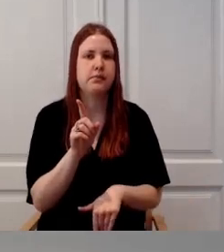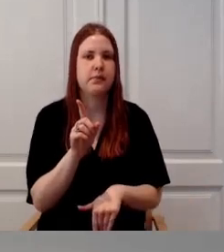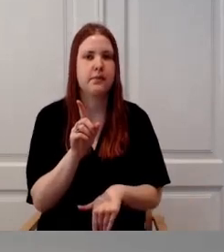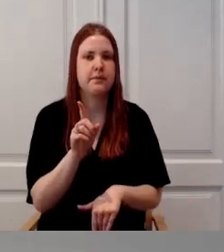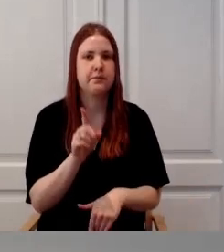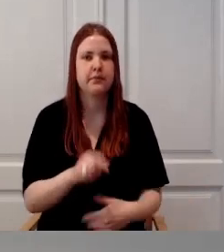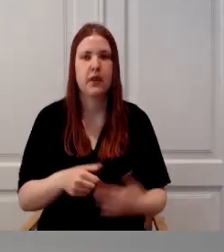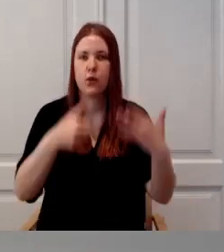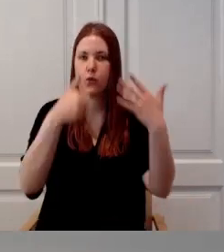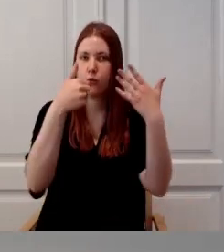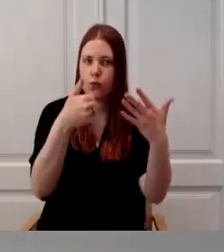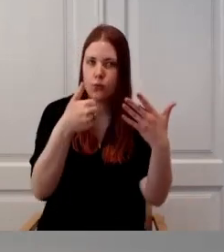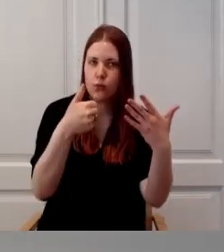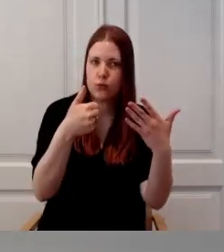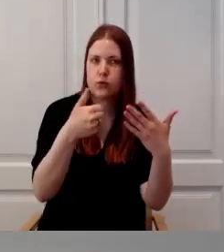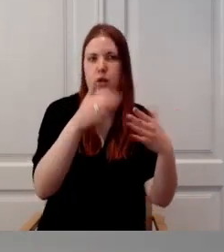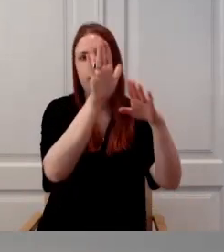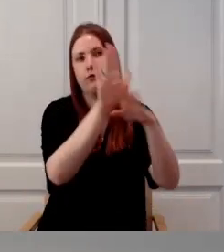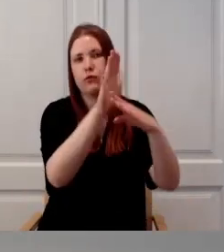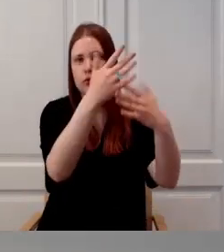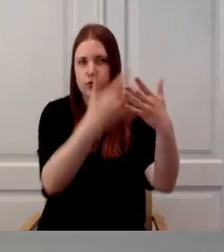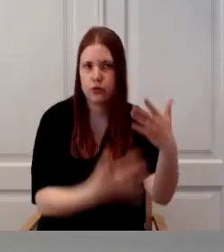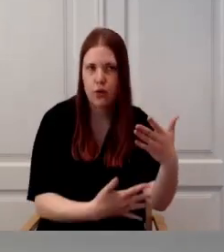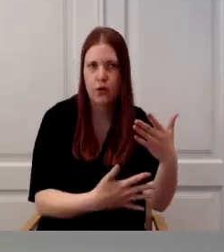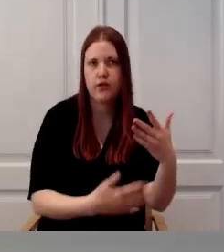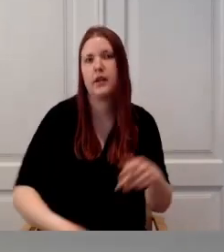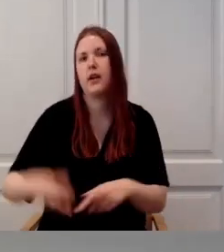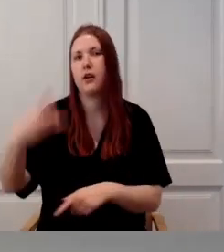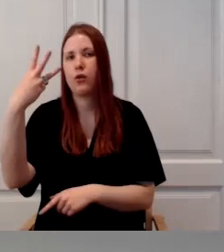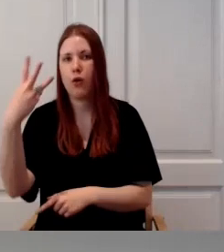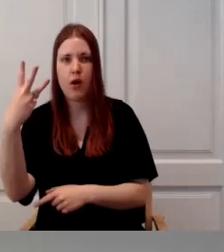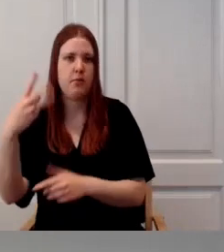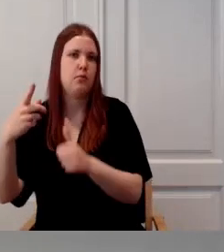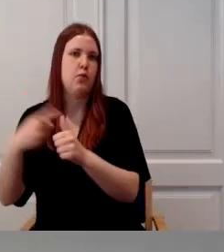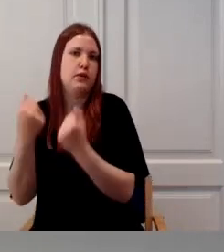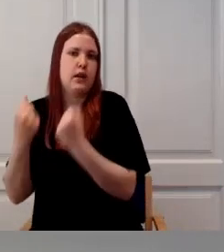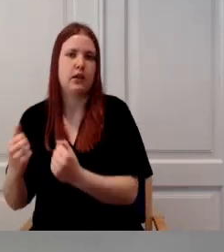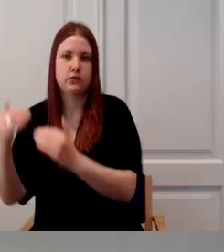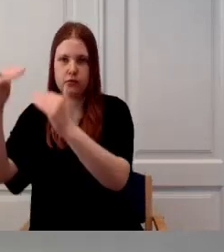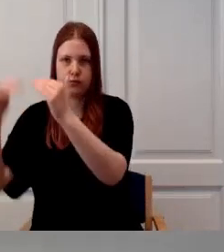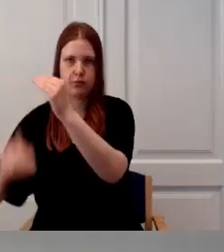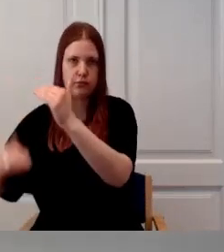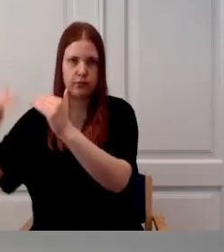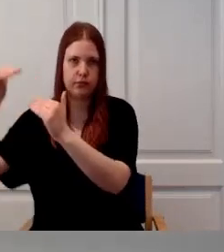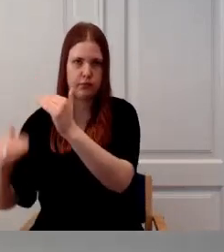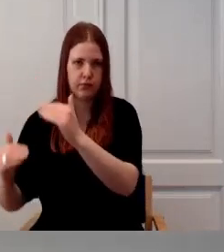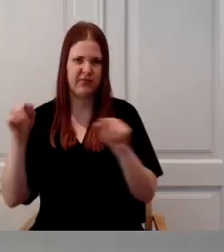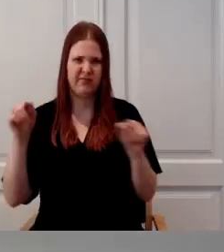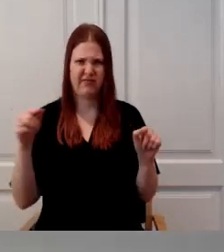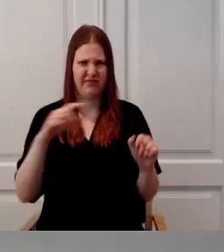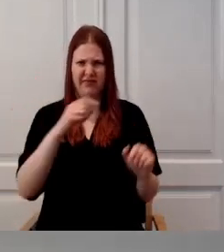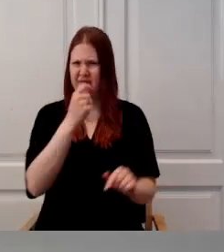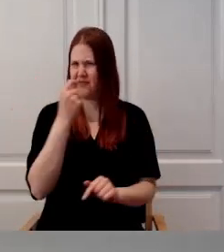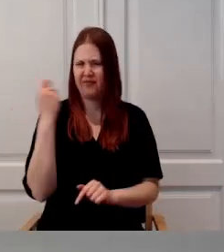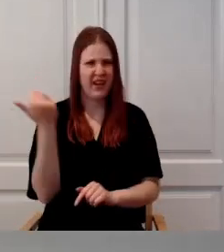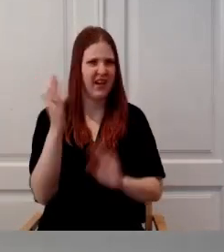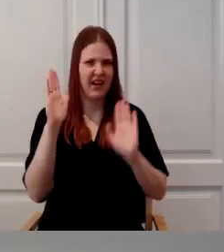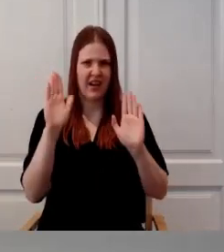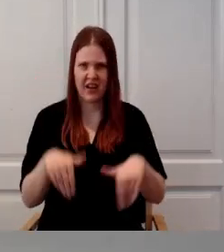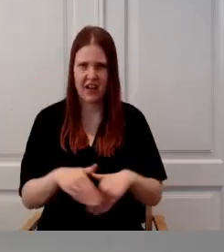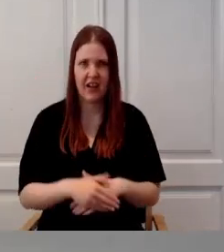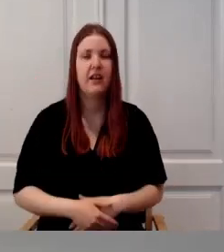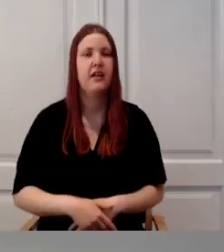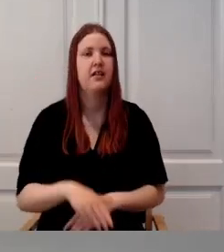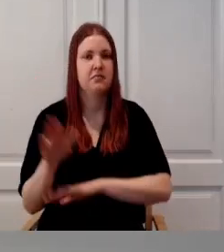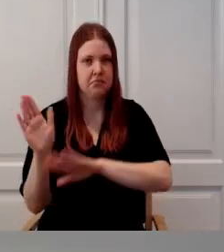funksiooni kõrvale kalde liigis ja kolmes raskusastmes kirjeldame inimeste, see on ajasti arust. RFK annab